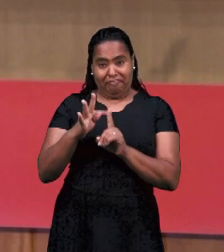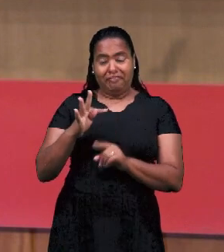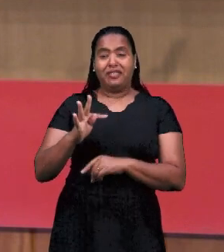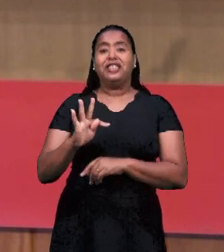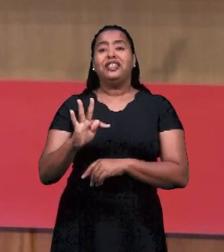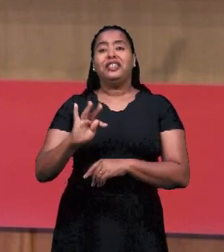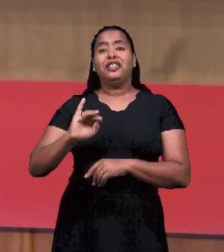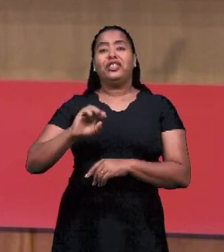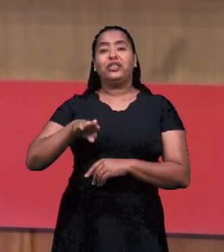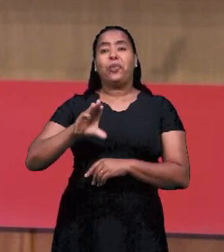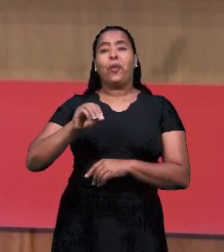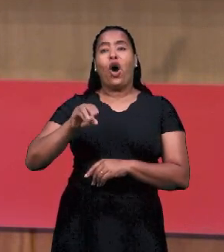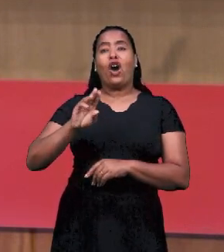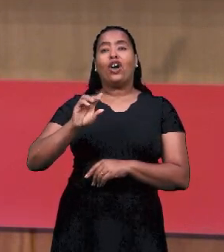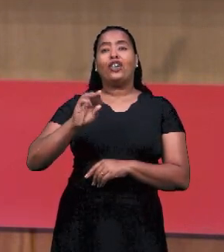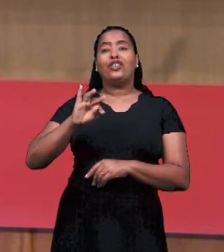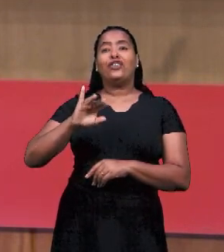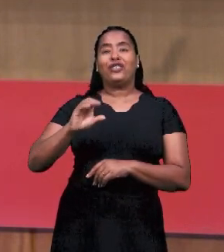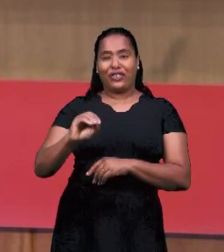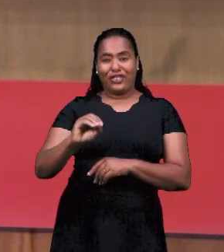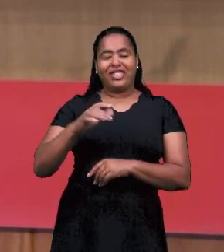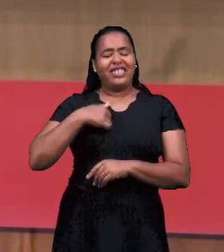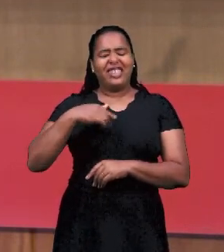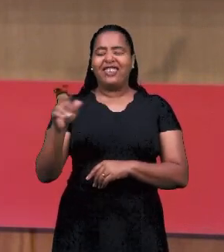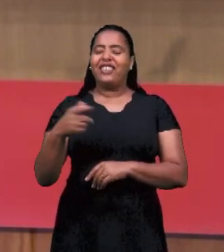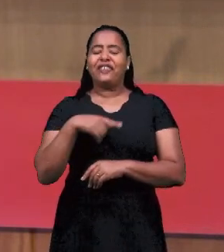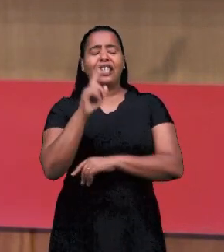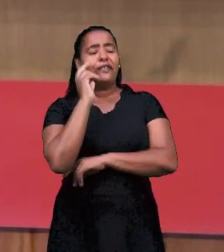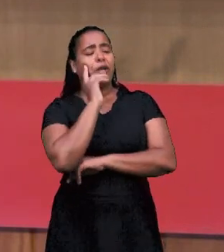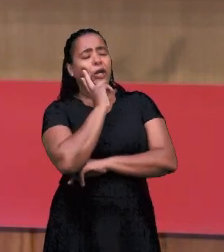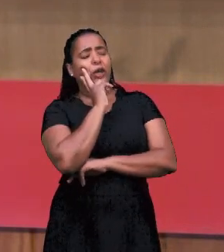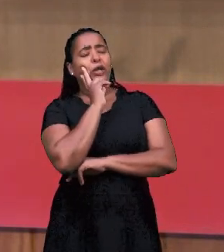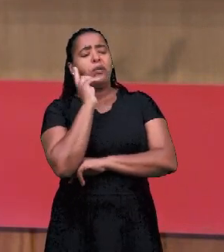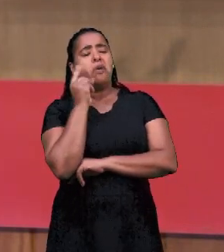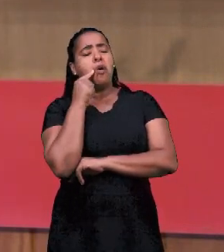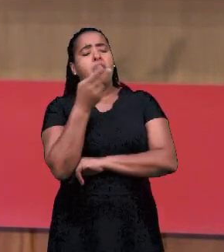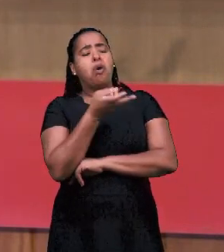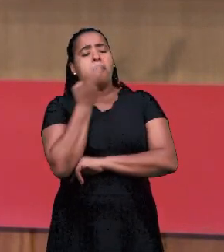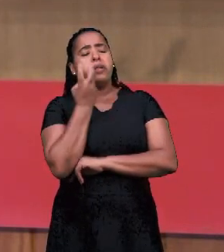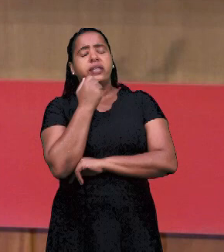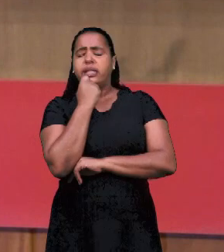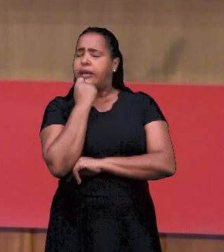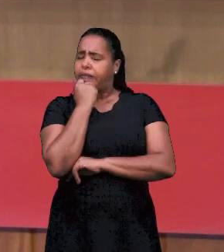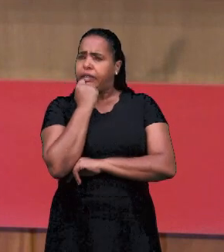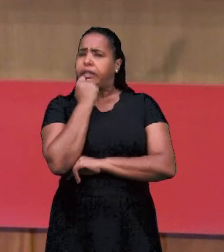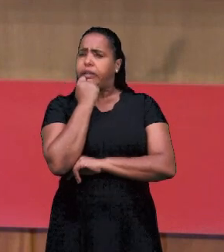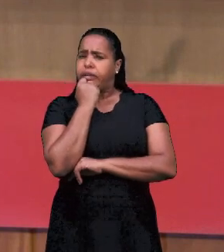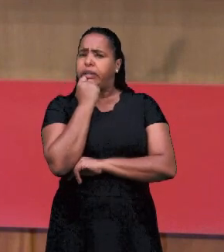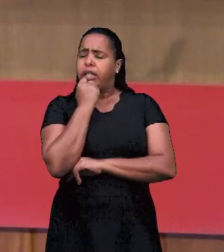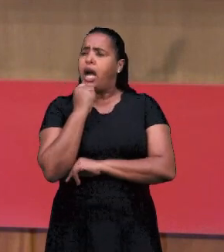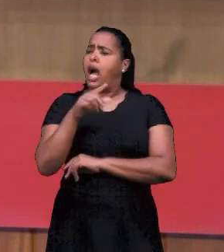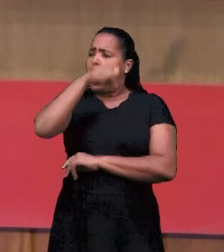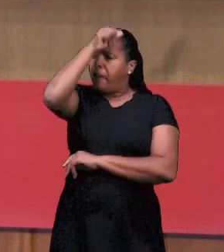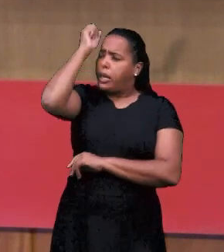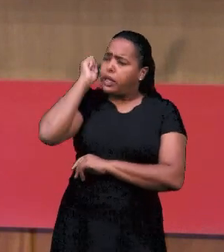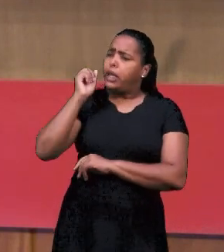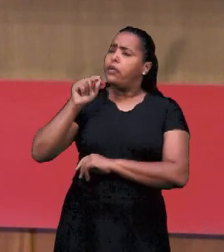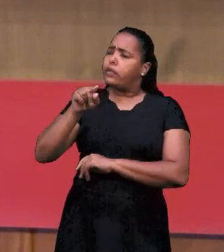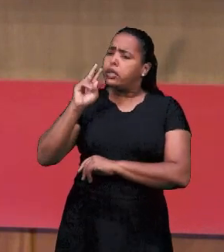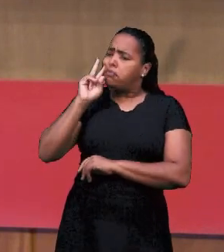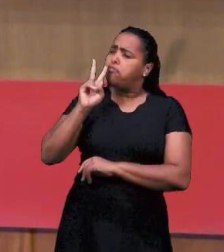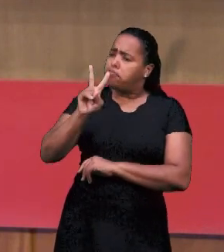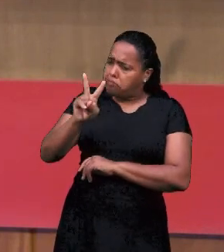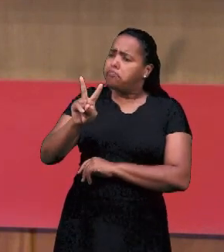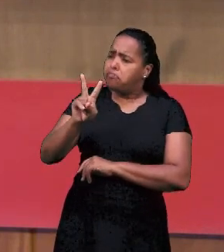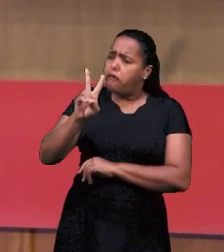меня Тимофей, потому что я молодой человек, который сопровождал его. Он посмотрел на меня, и я вспомнил